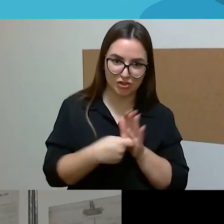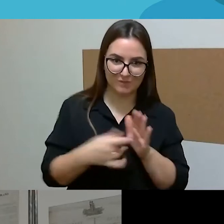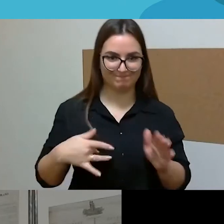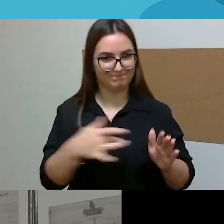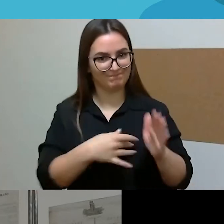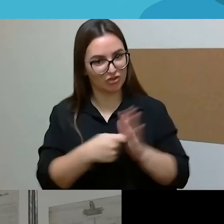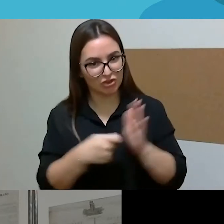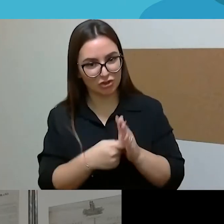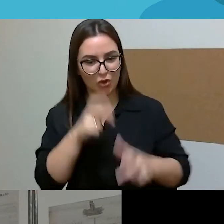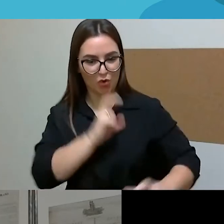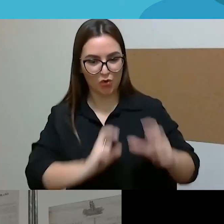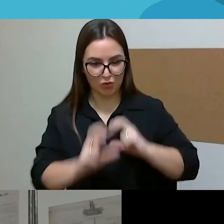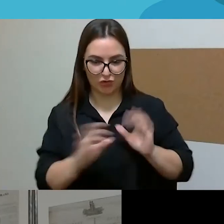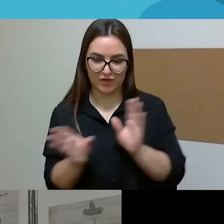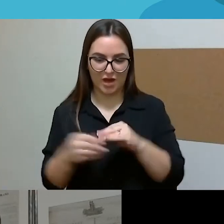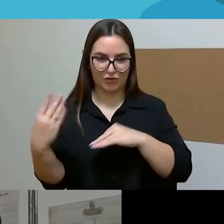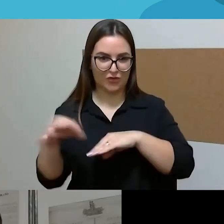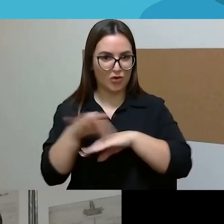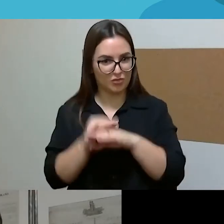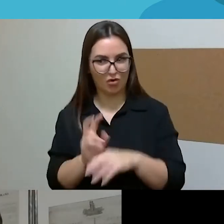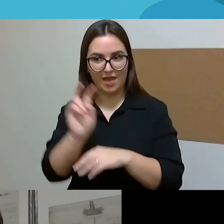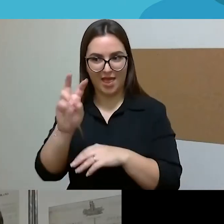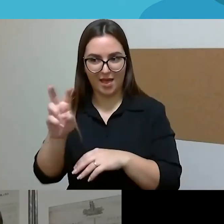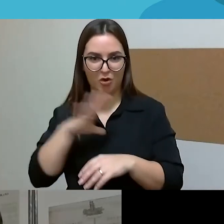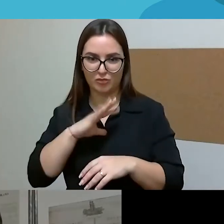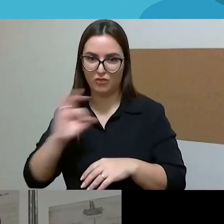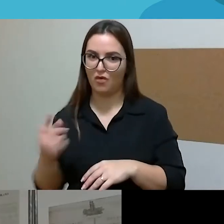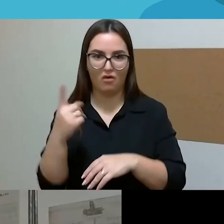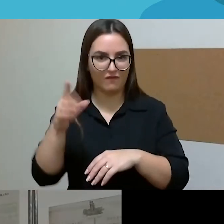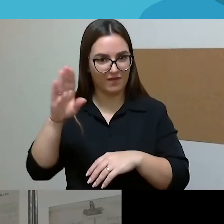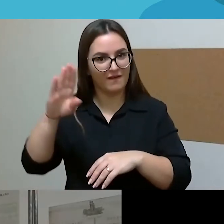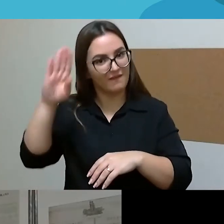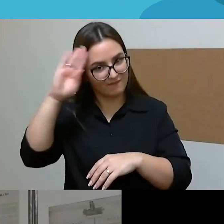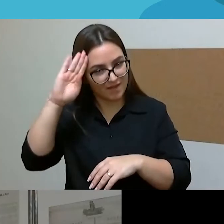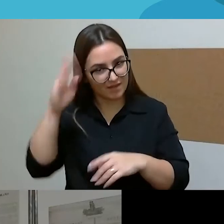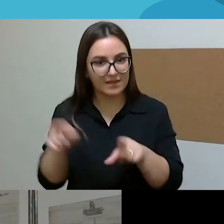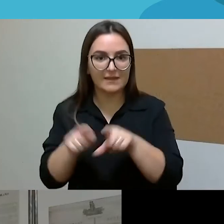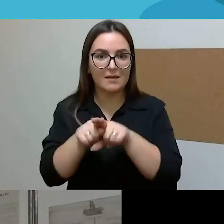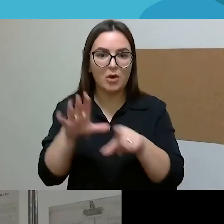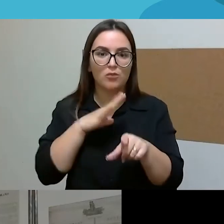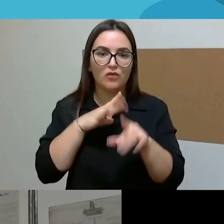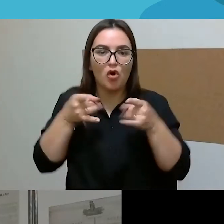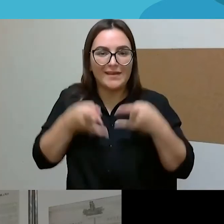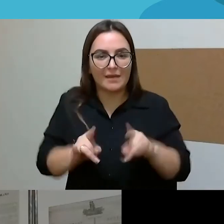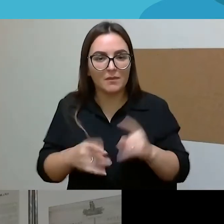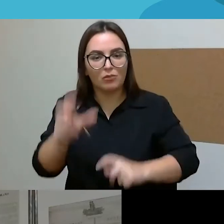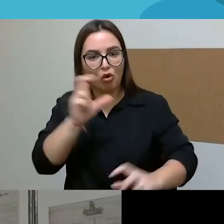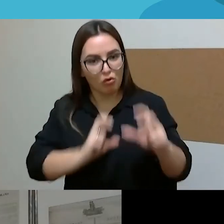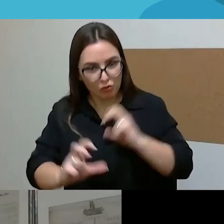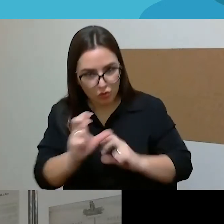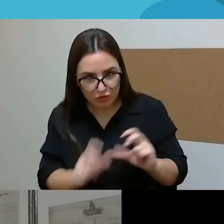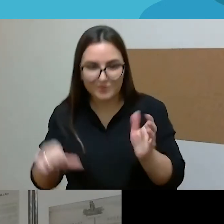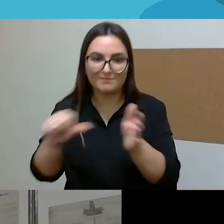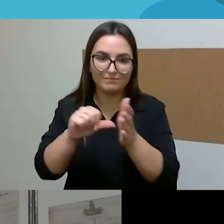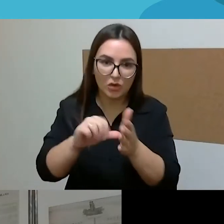vienintelis vyras, kuris tenais lankėsi. Lankiau tos gimtimo kursus, bet ten jau ne